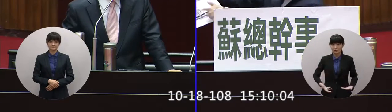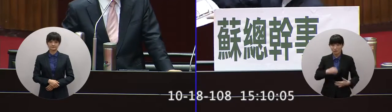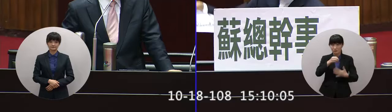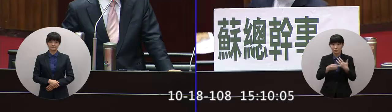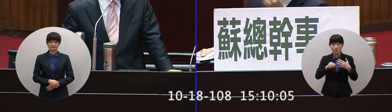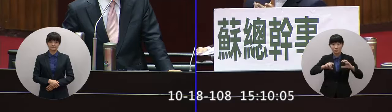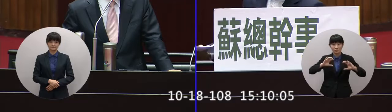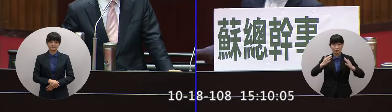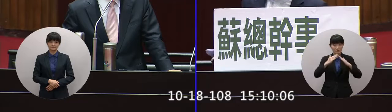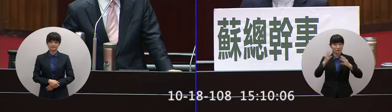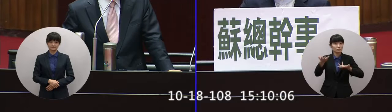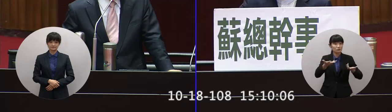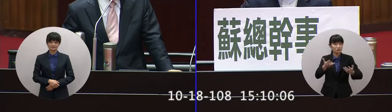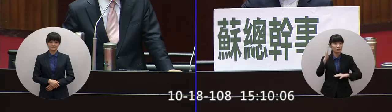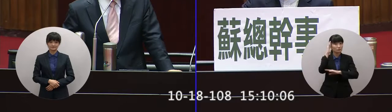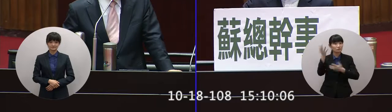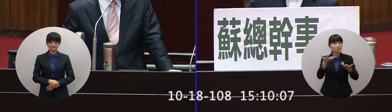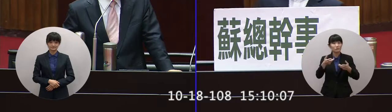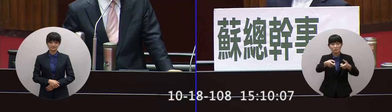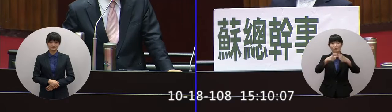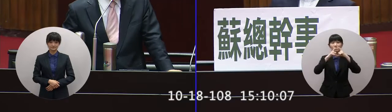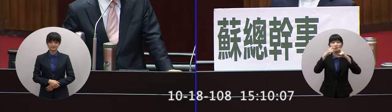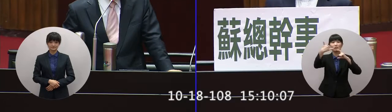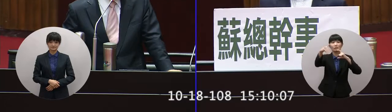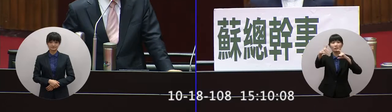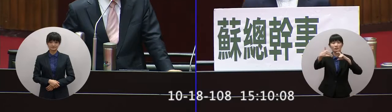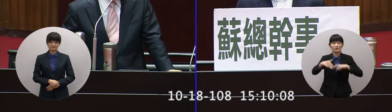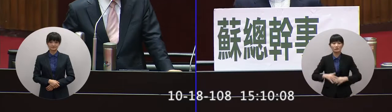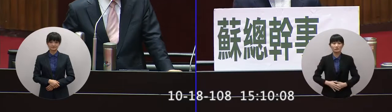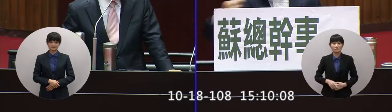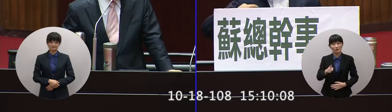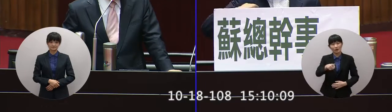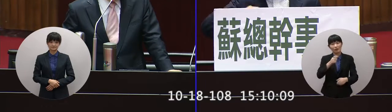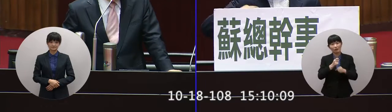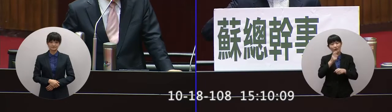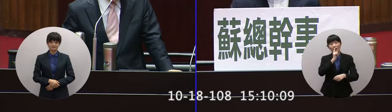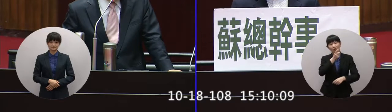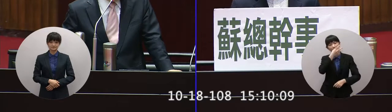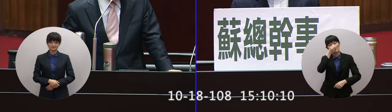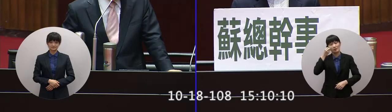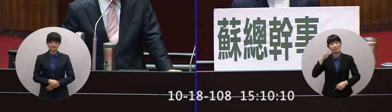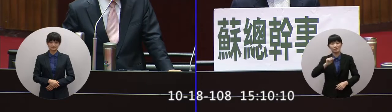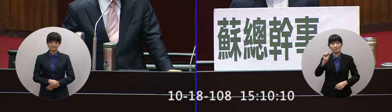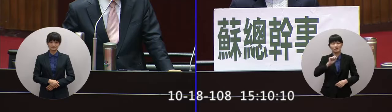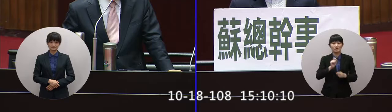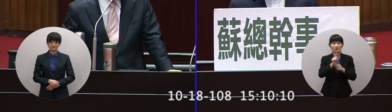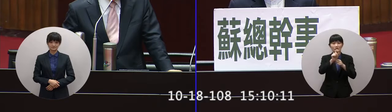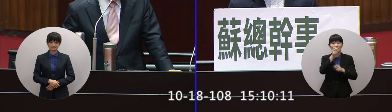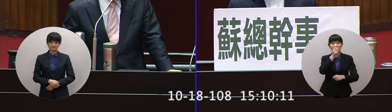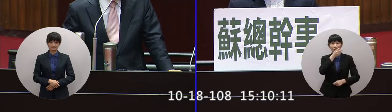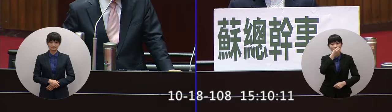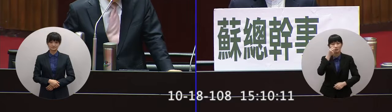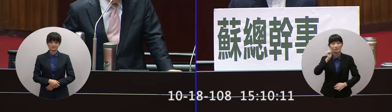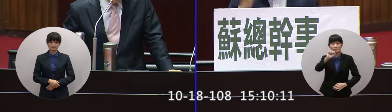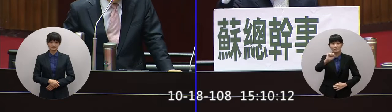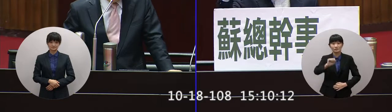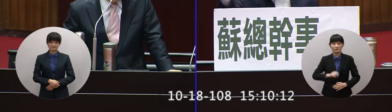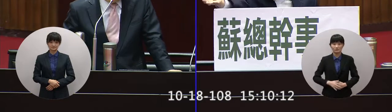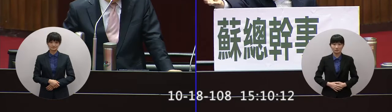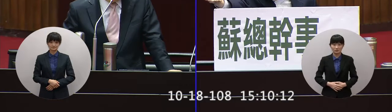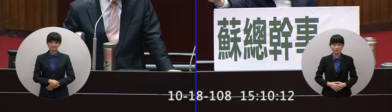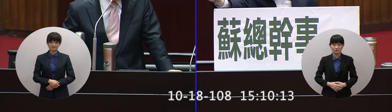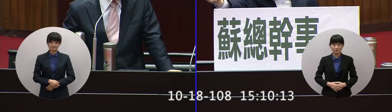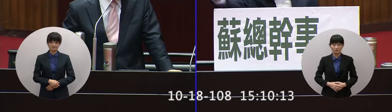跟你談國政你沒有回答我啊你不能話虎爛啊回答我一粒一休你看我怎麼樣那個